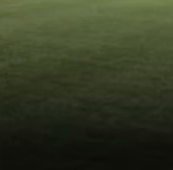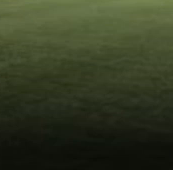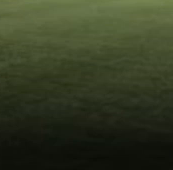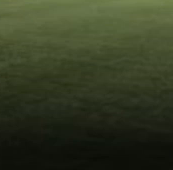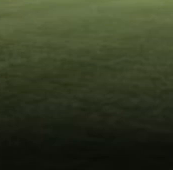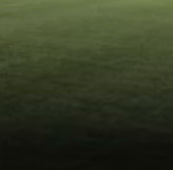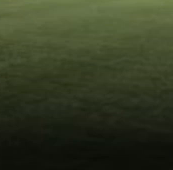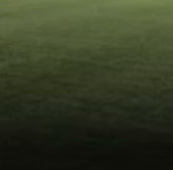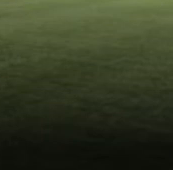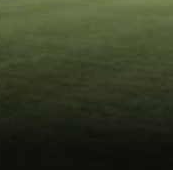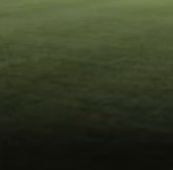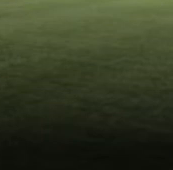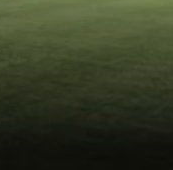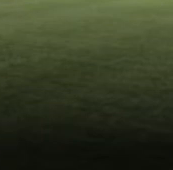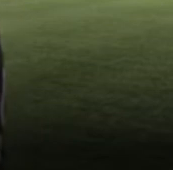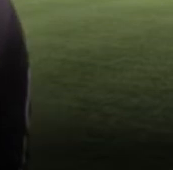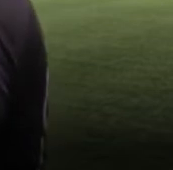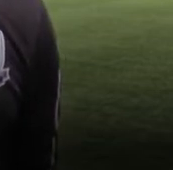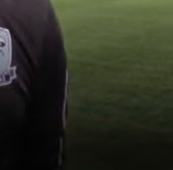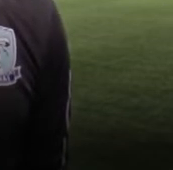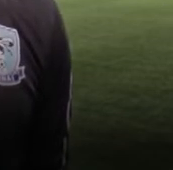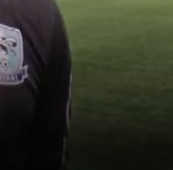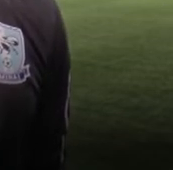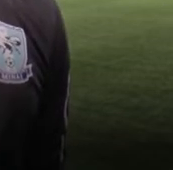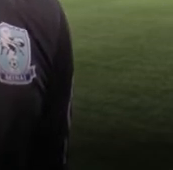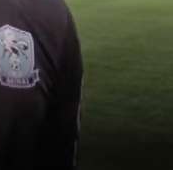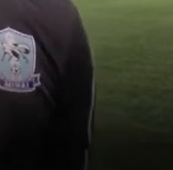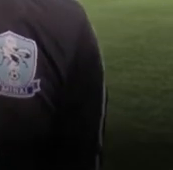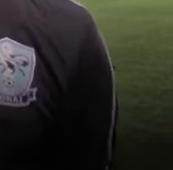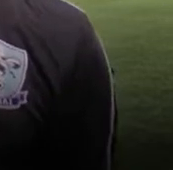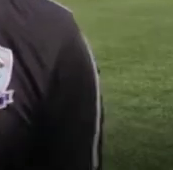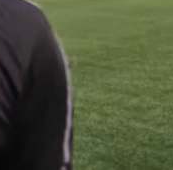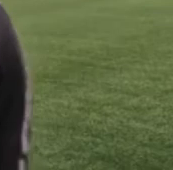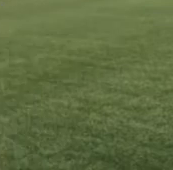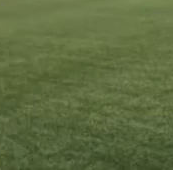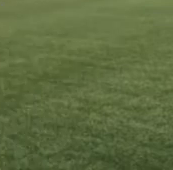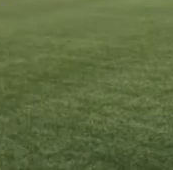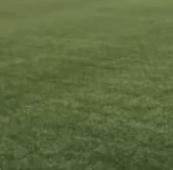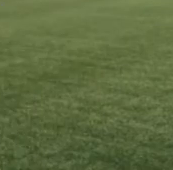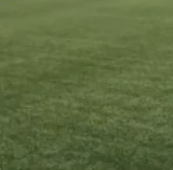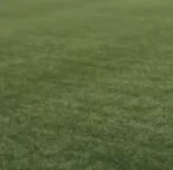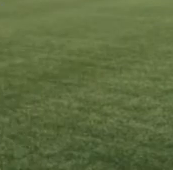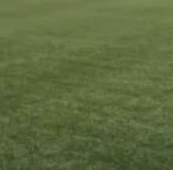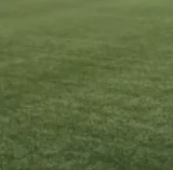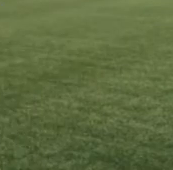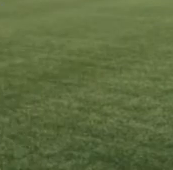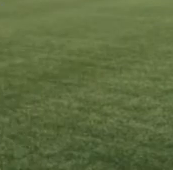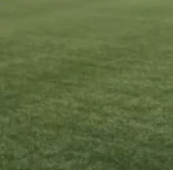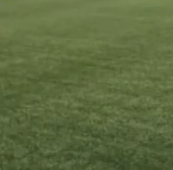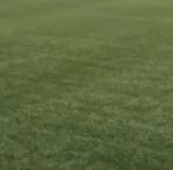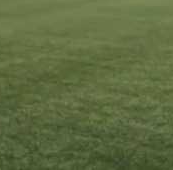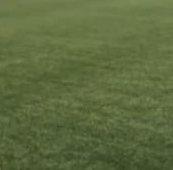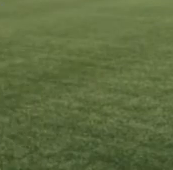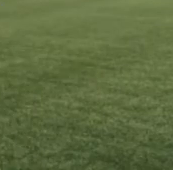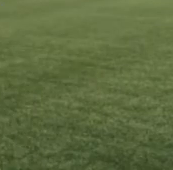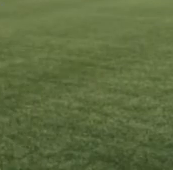враженнями від відпустки. Всі її провели чудово. В основному зараз у нас бігова робота. Ми вперше вийшли зараз, відчули м'яч. Важкі тренування, але,